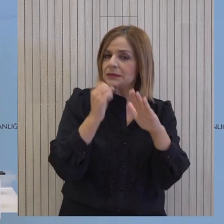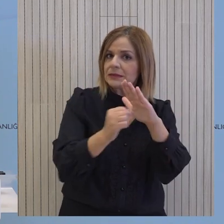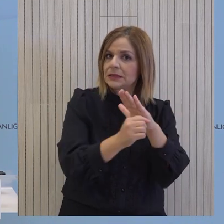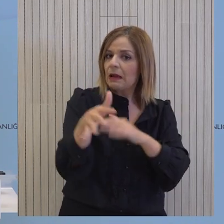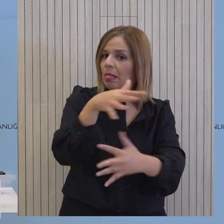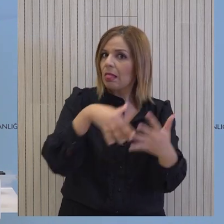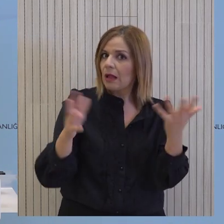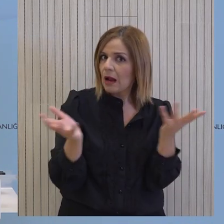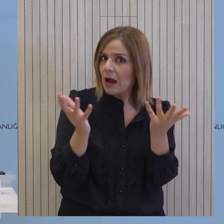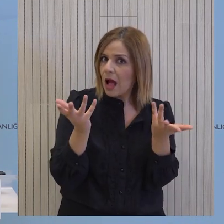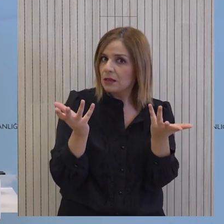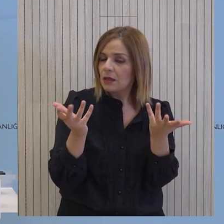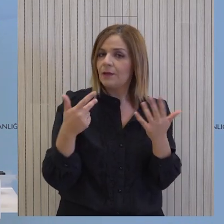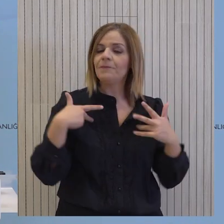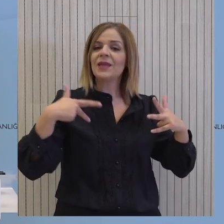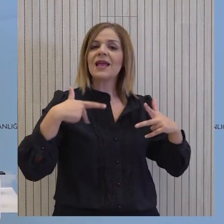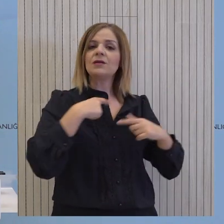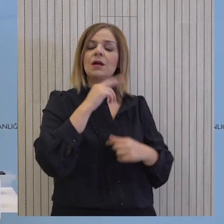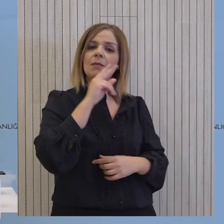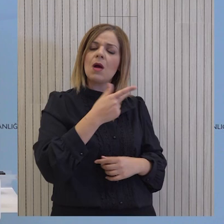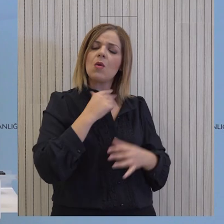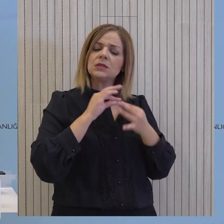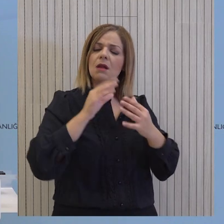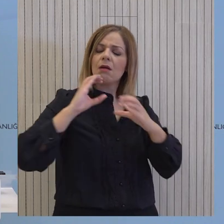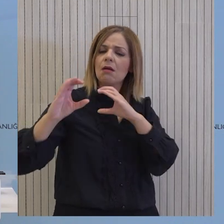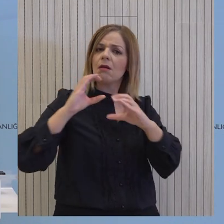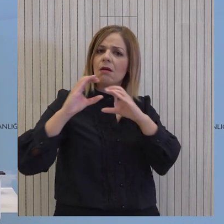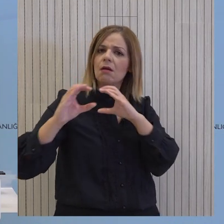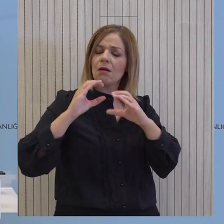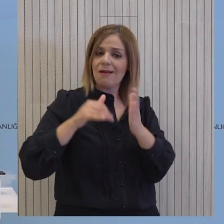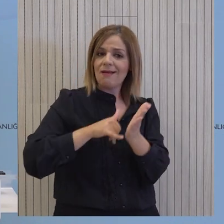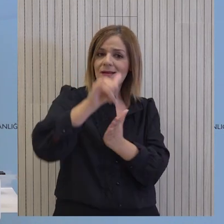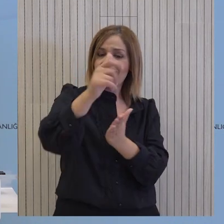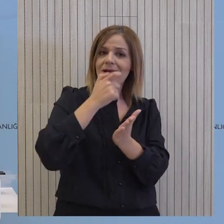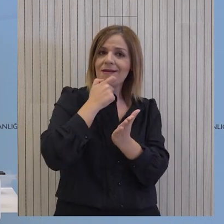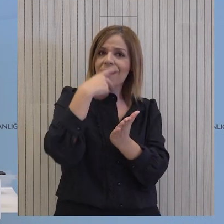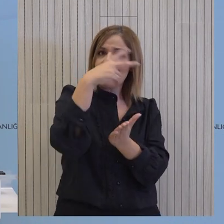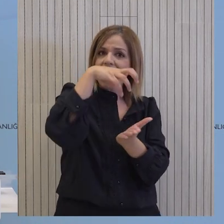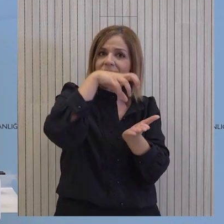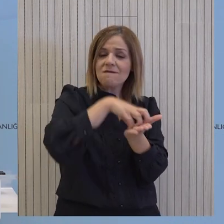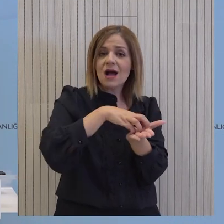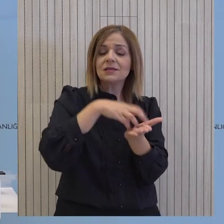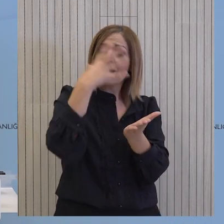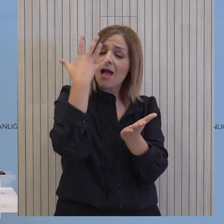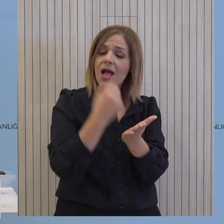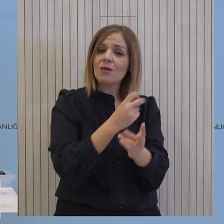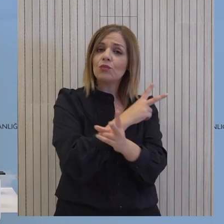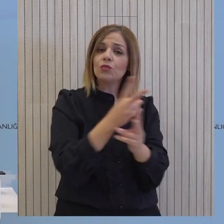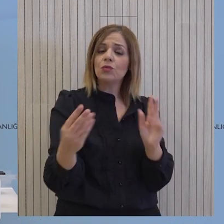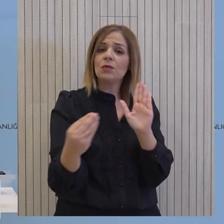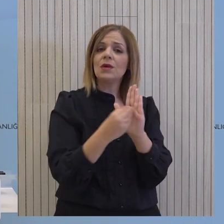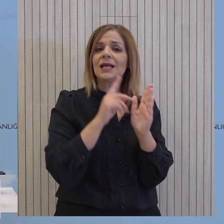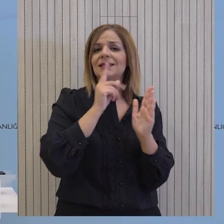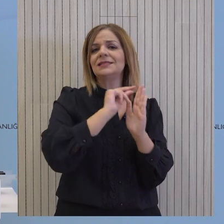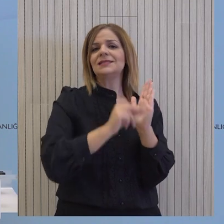ενημέρωσης. Βρισκόμαστε διαρκώς σε επικοινωνία. Την ίδια στιγμή η χρήση των βρετανικών βάσεων, αυτή προβλέπεται και η στρατηγική χρήση των